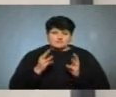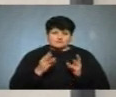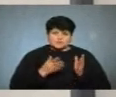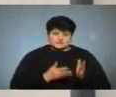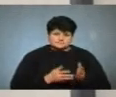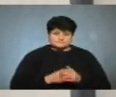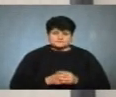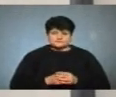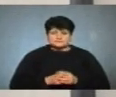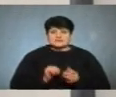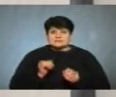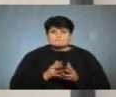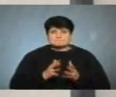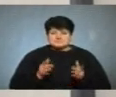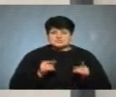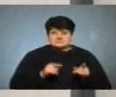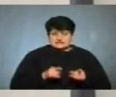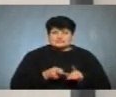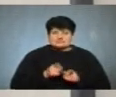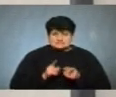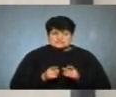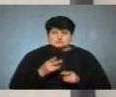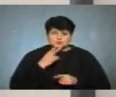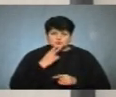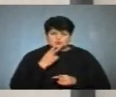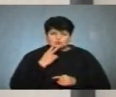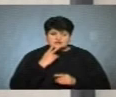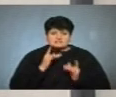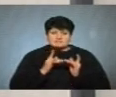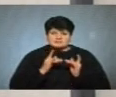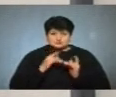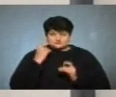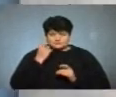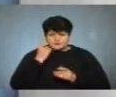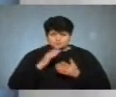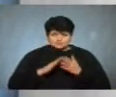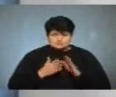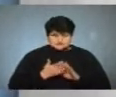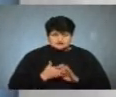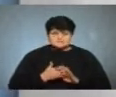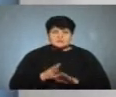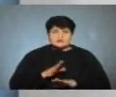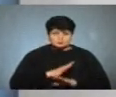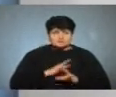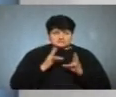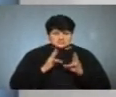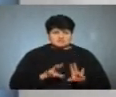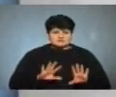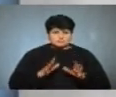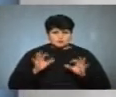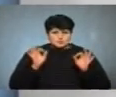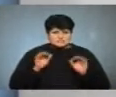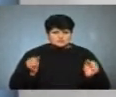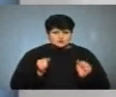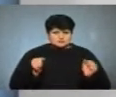і більшість з них дійсно через коріння в ліжку і в нетверезому стані. А чи фіксувалися трагічні випадки в осінньо